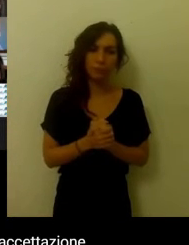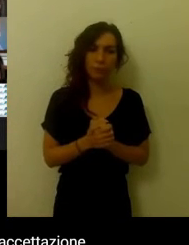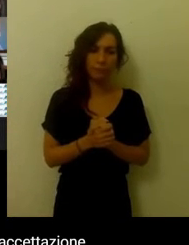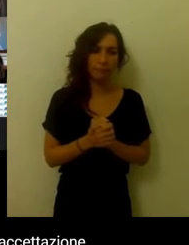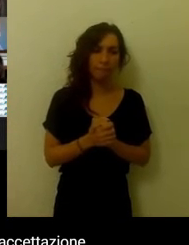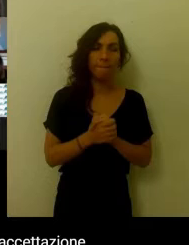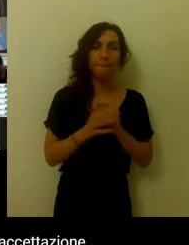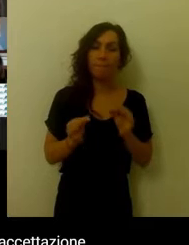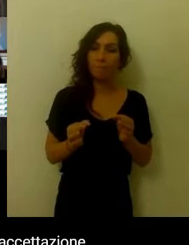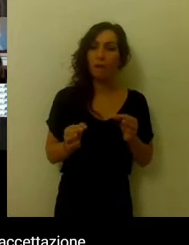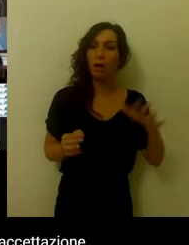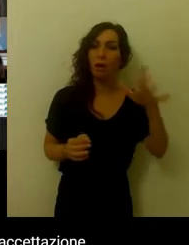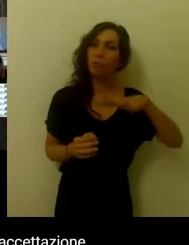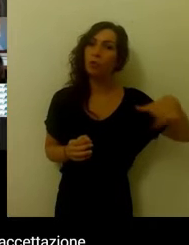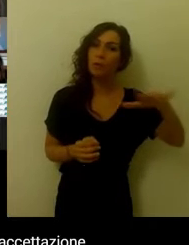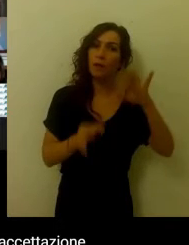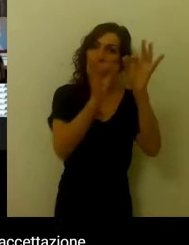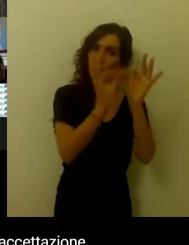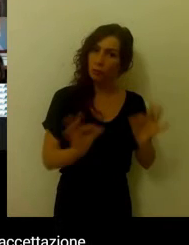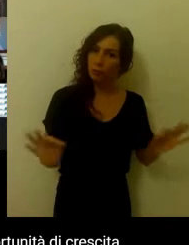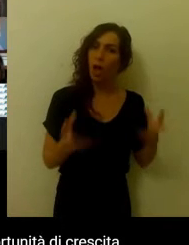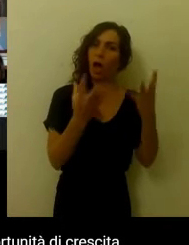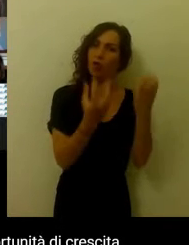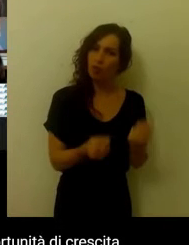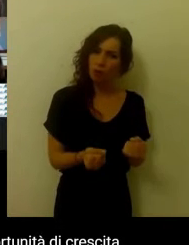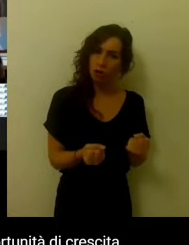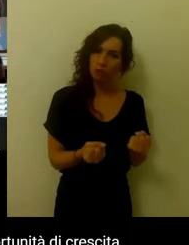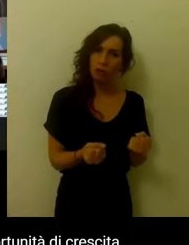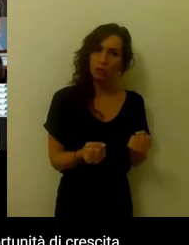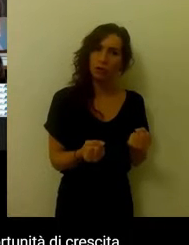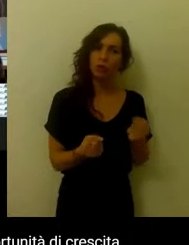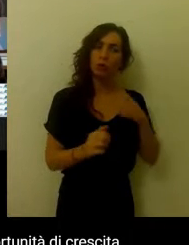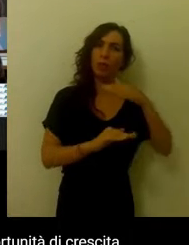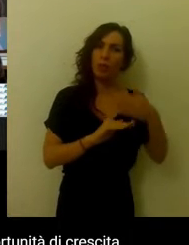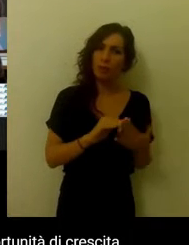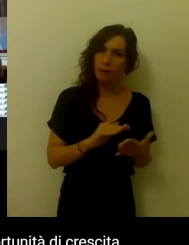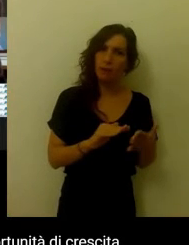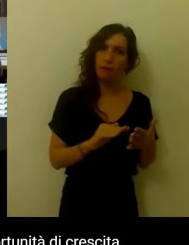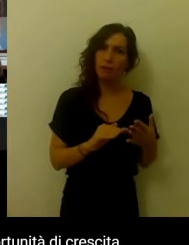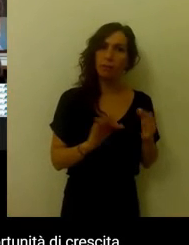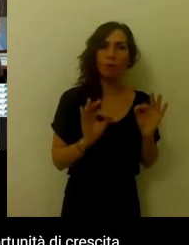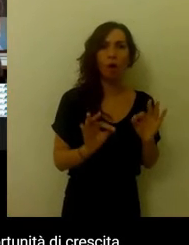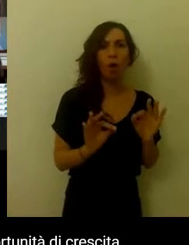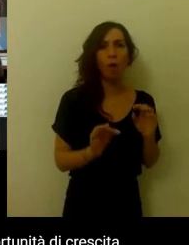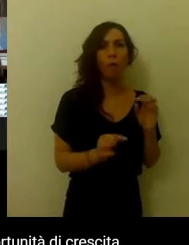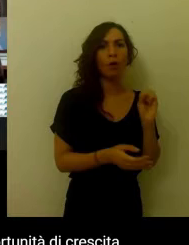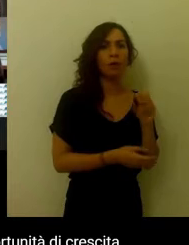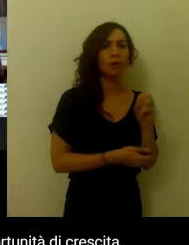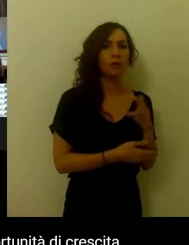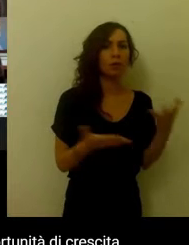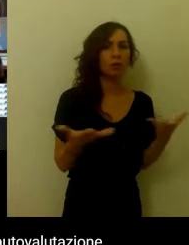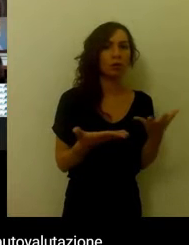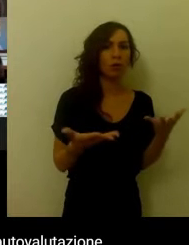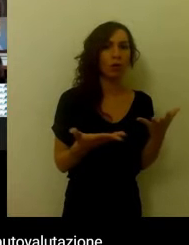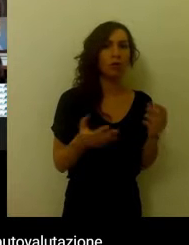Garantire un'atmosfera educativa di rispetto e accettazione dei propri e degli altri limiti, insegnando a trasformarle in opportunità di